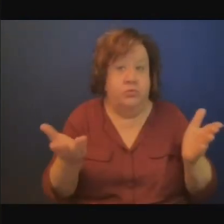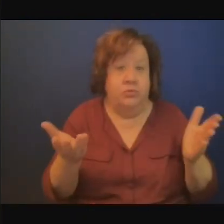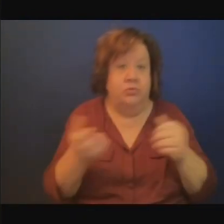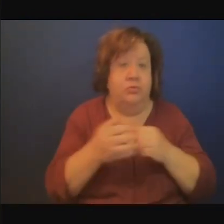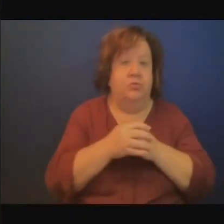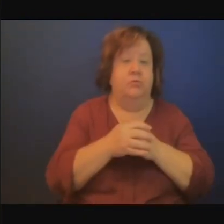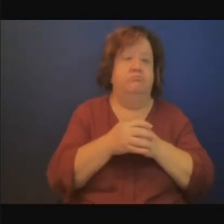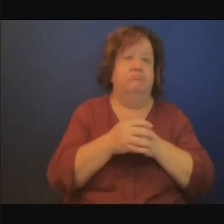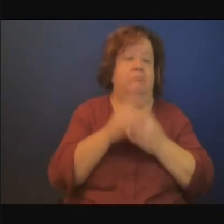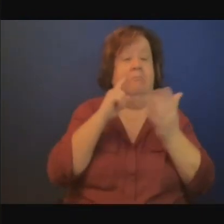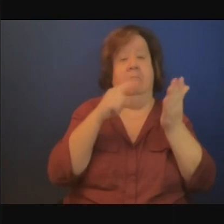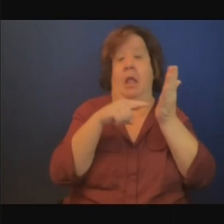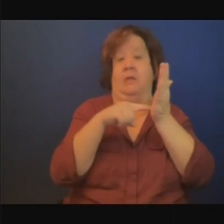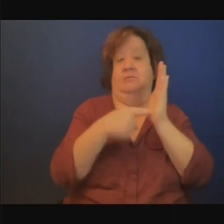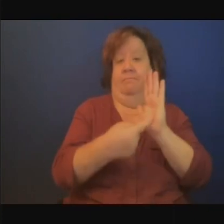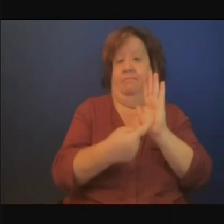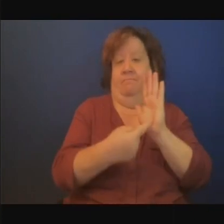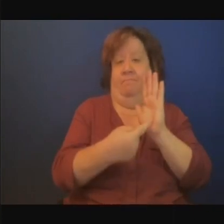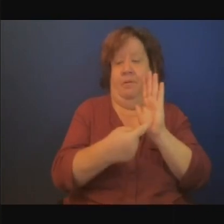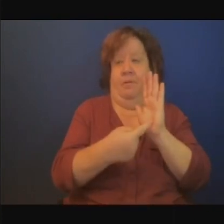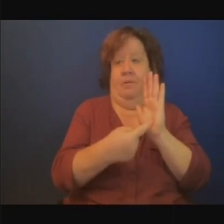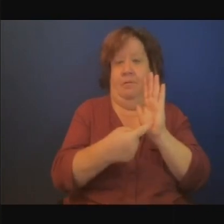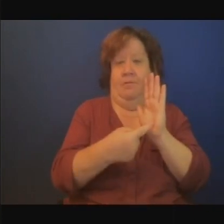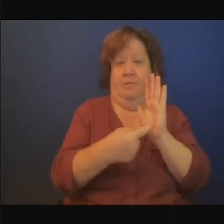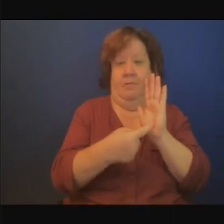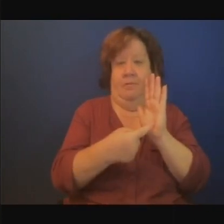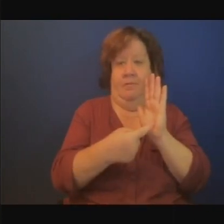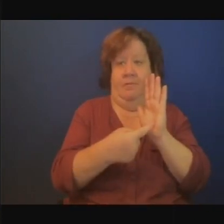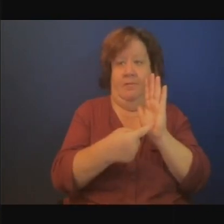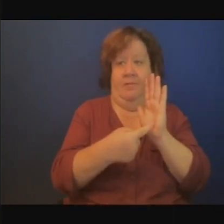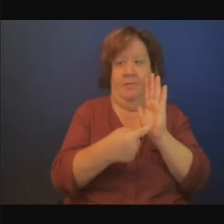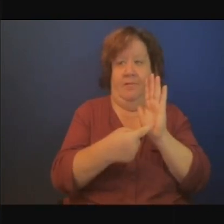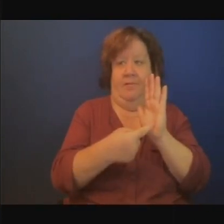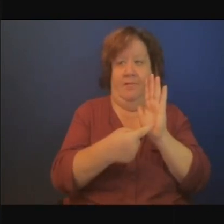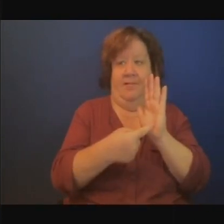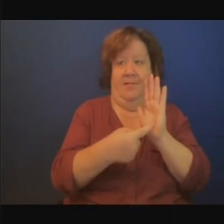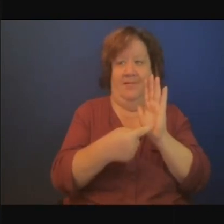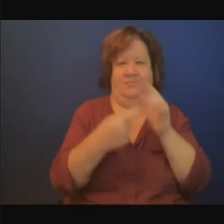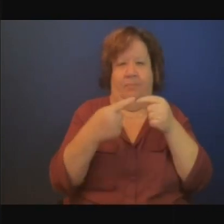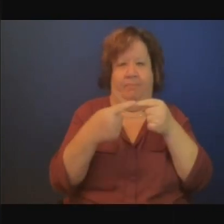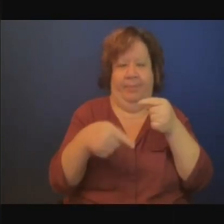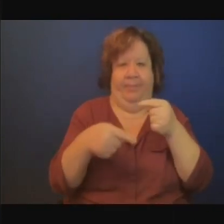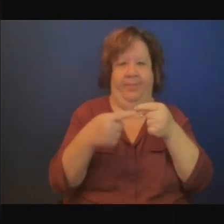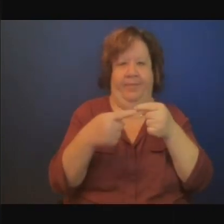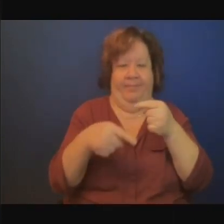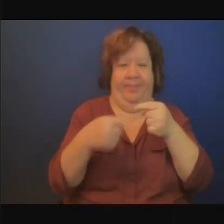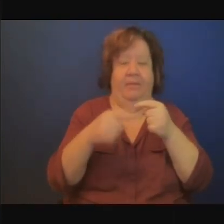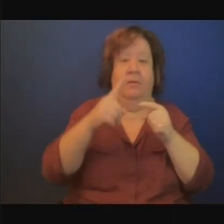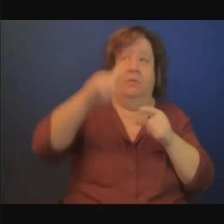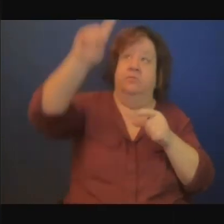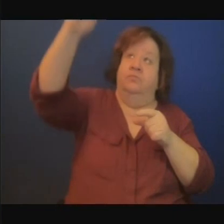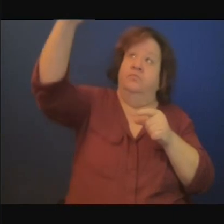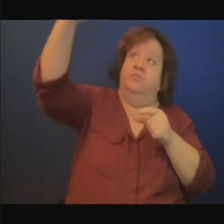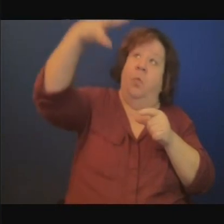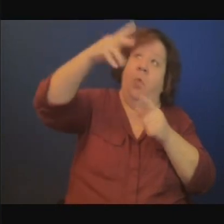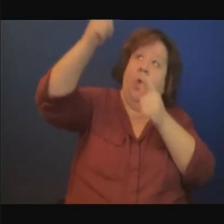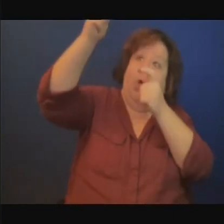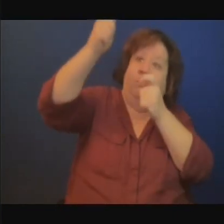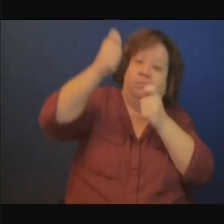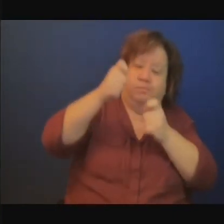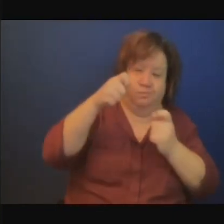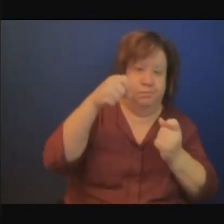solaire. Donc ça, c'est le genre d'initiative que nous devons envisager. Et l'approche